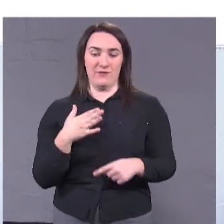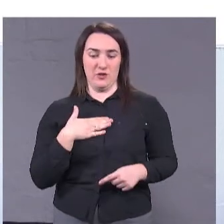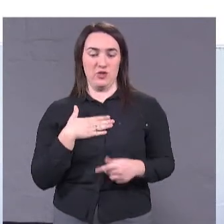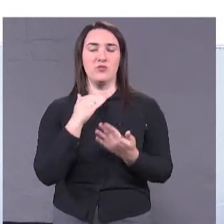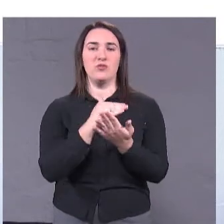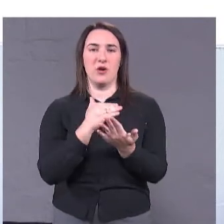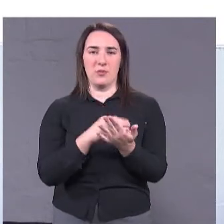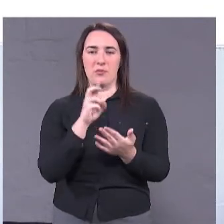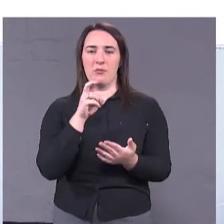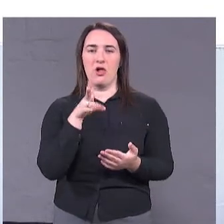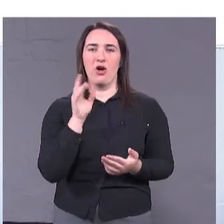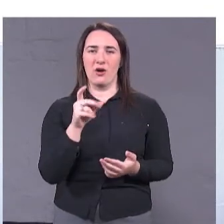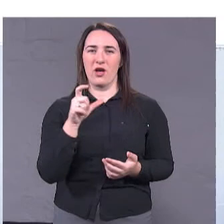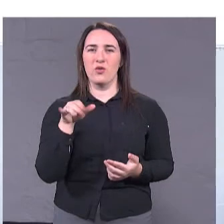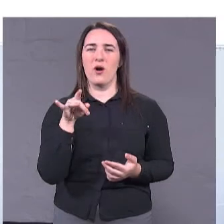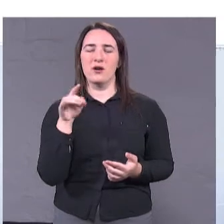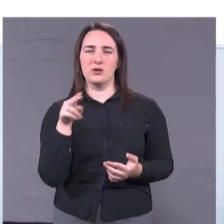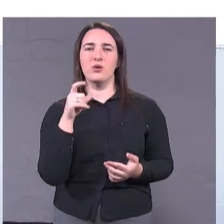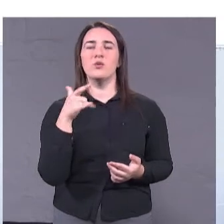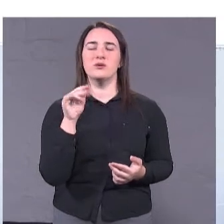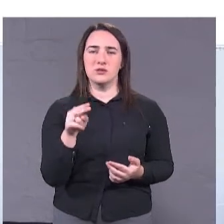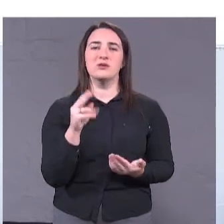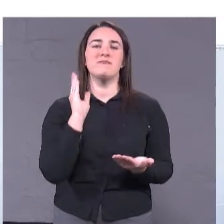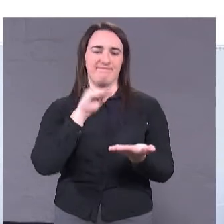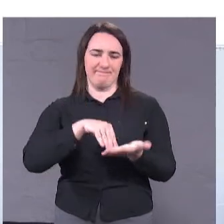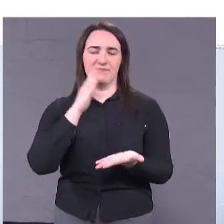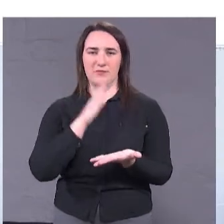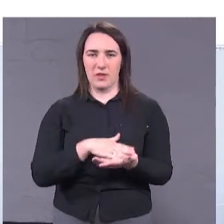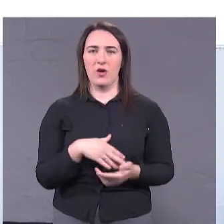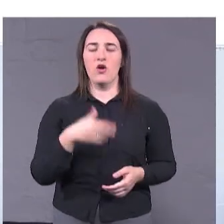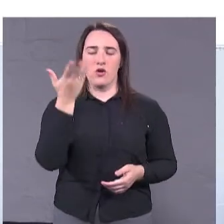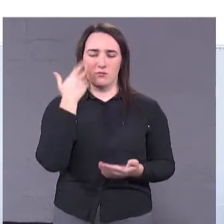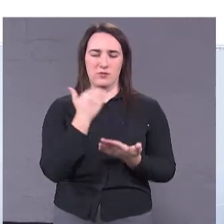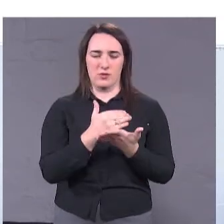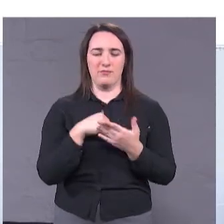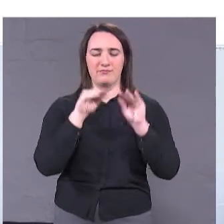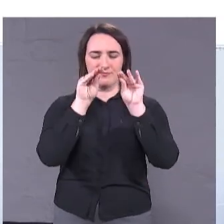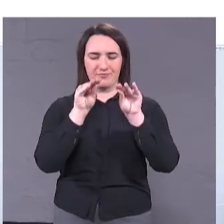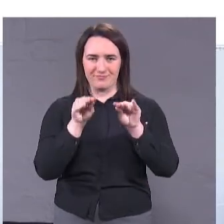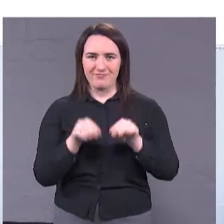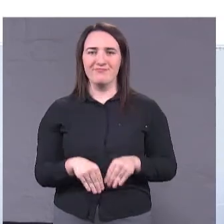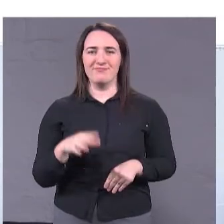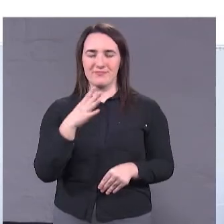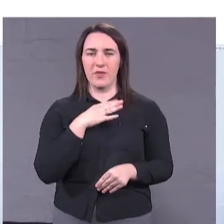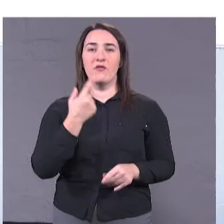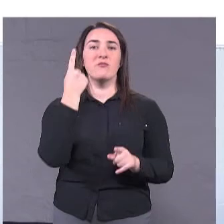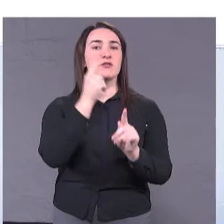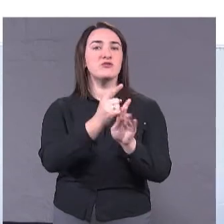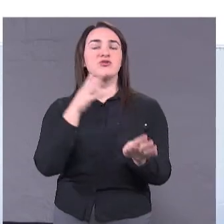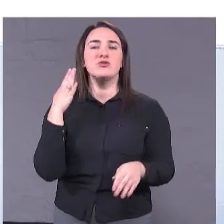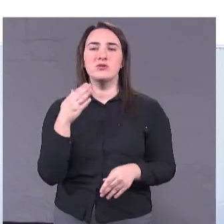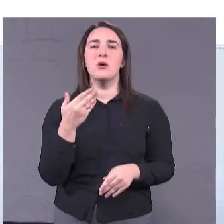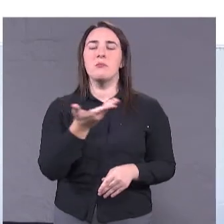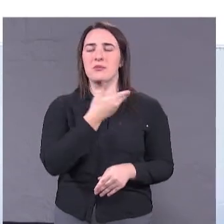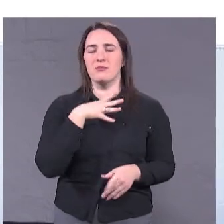Едуарда Гурлиця стоїть. Але, коли ми створили свою програму, ми в першу чергу подійшли до неї научно,